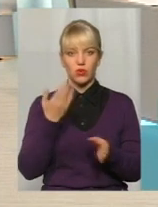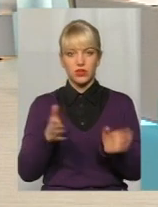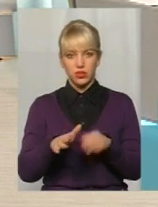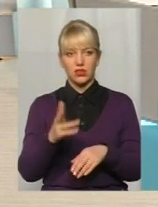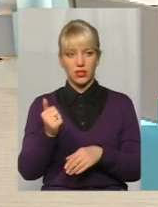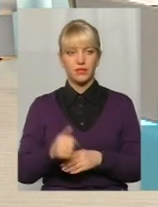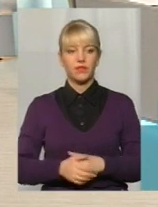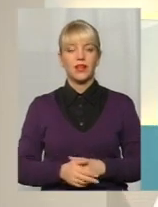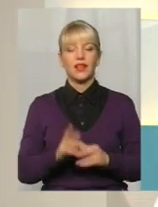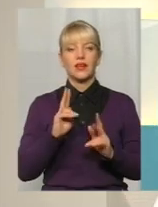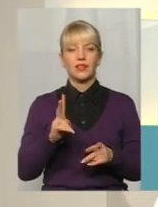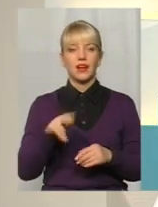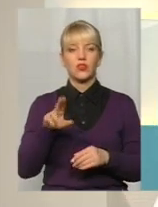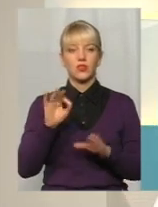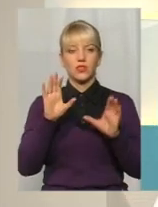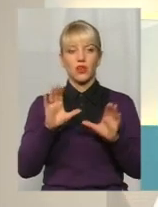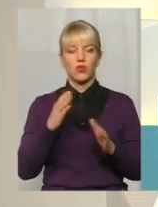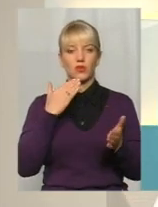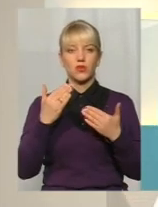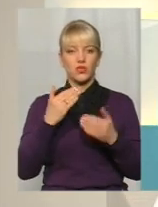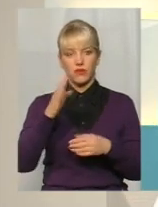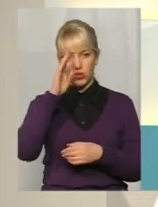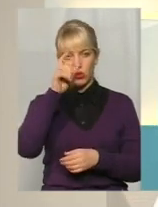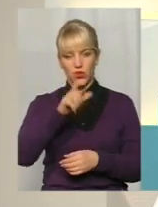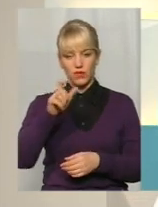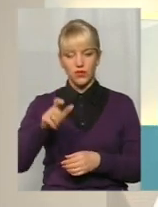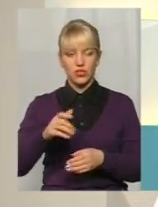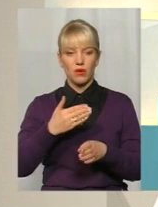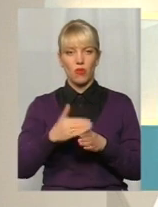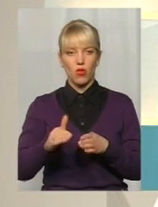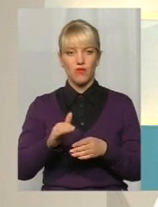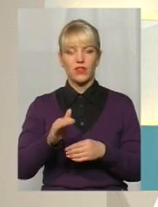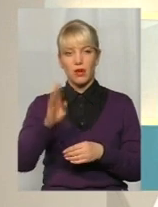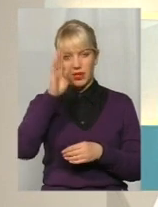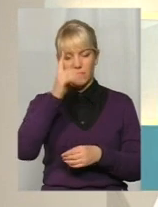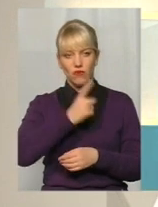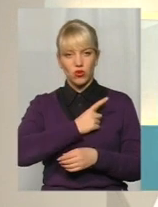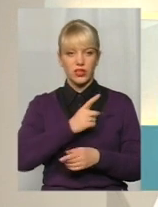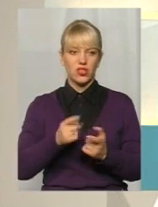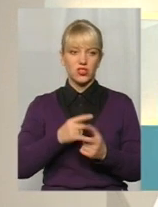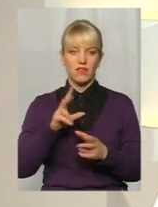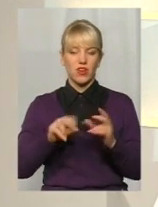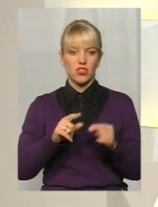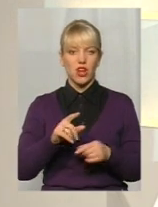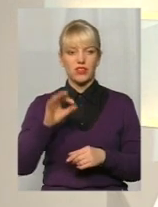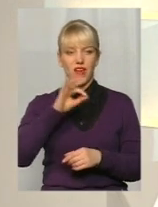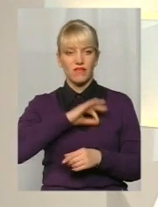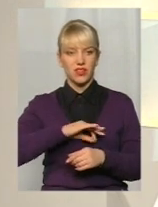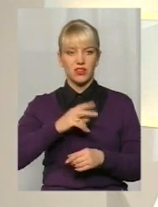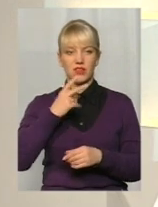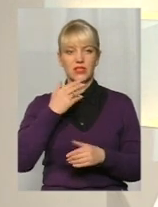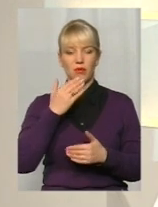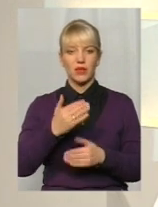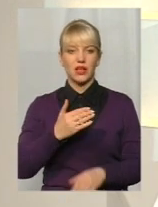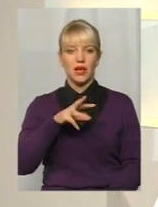Дякую. Про те, як до закону поставилась чоловіча половина батьків-одиноків, і чи вважають його ефективним, ми запитали у